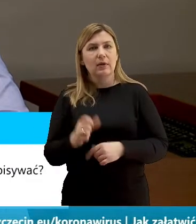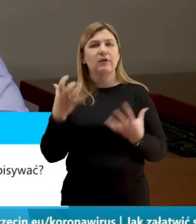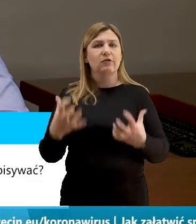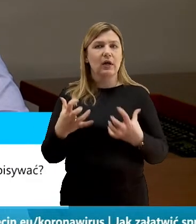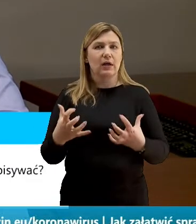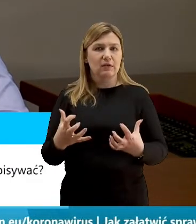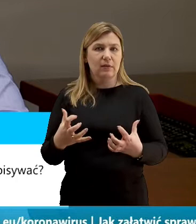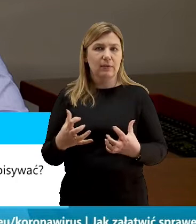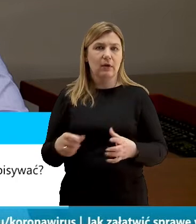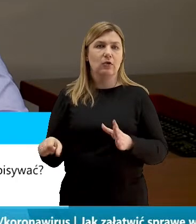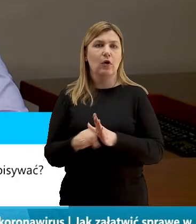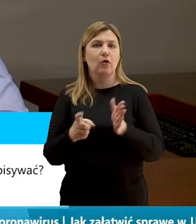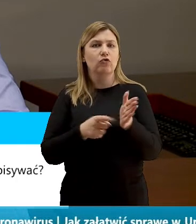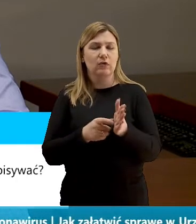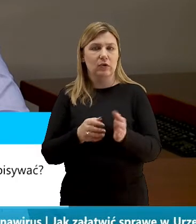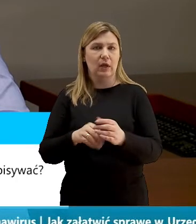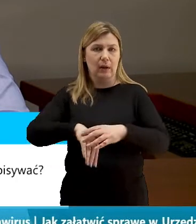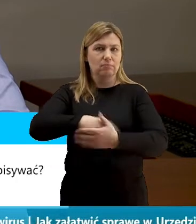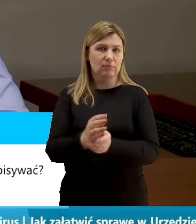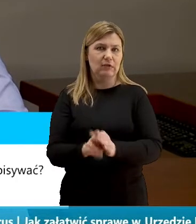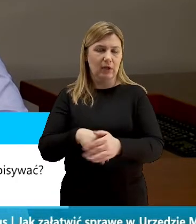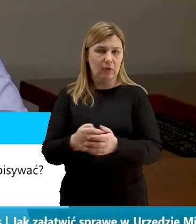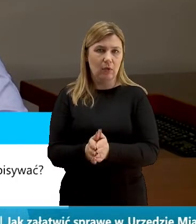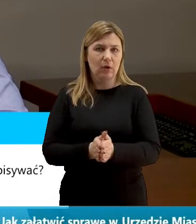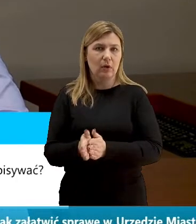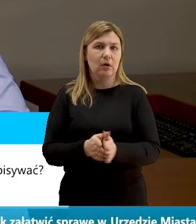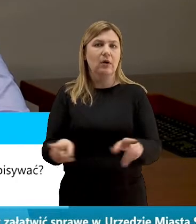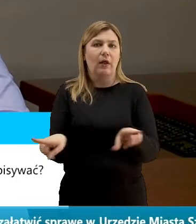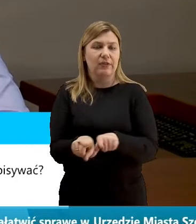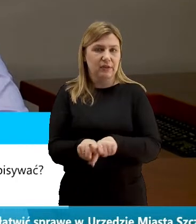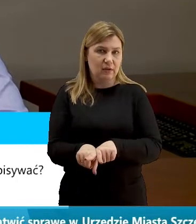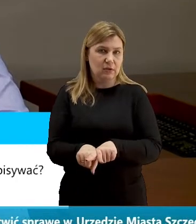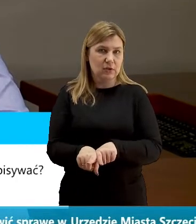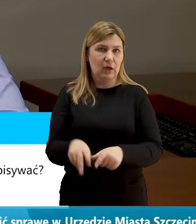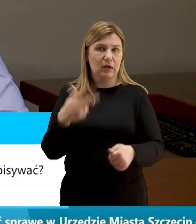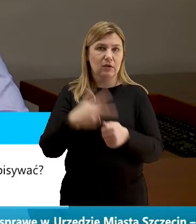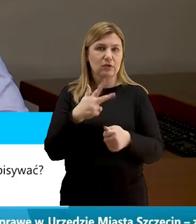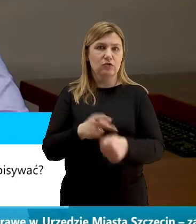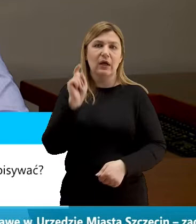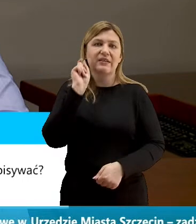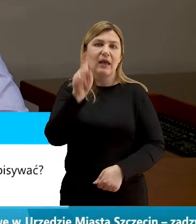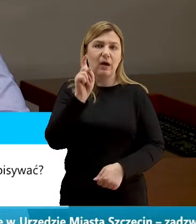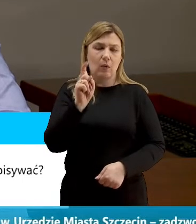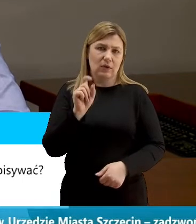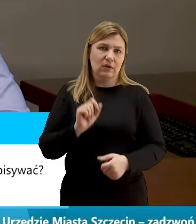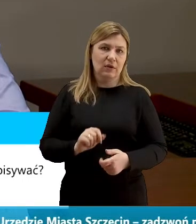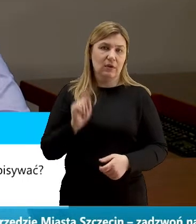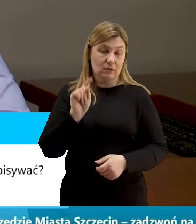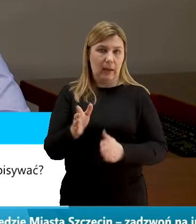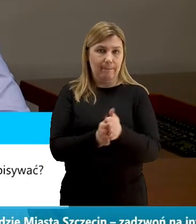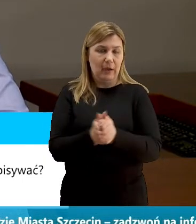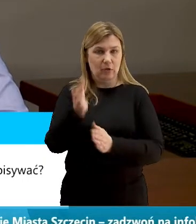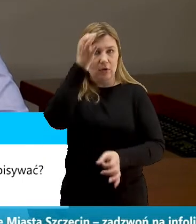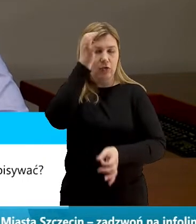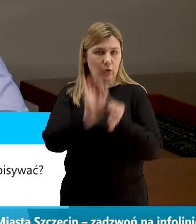częstego mycia rąk. Nawet 30 sekund mydłem dokładnie umyte